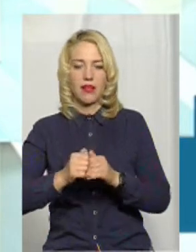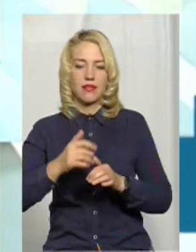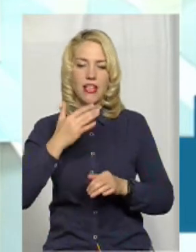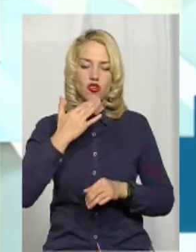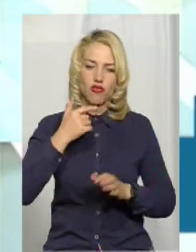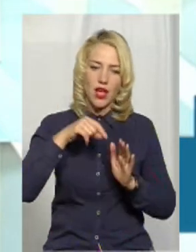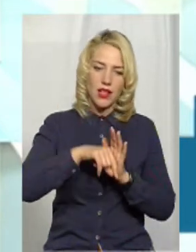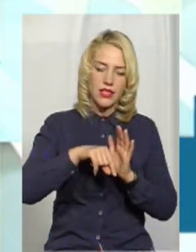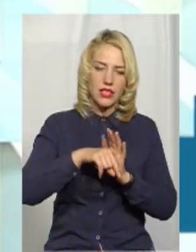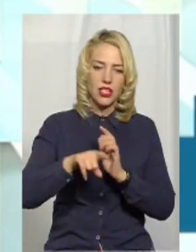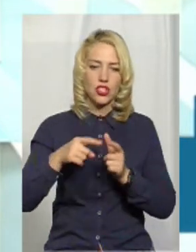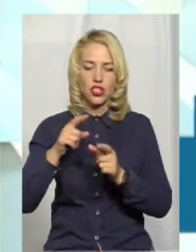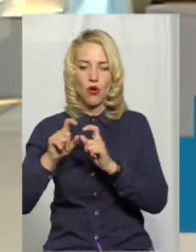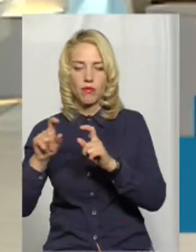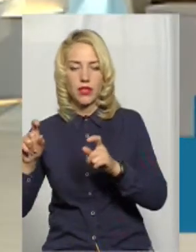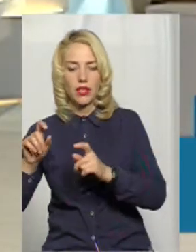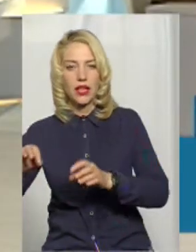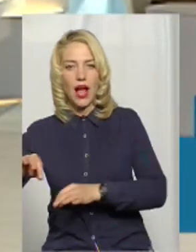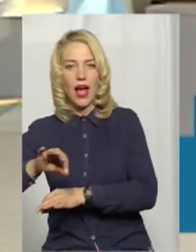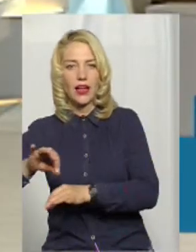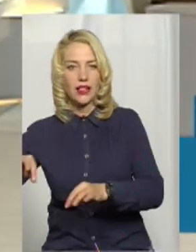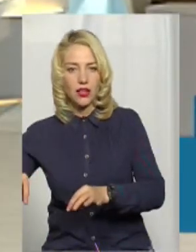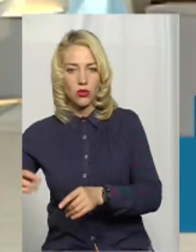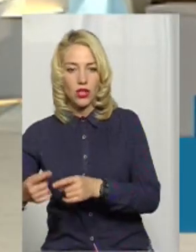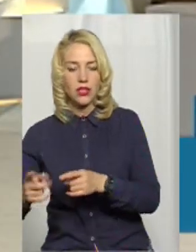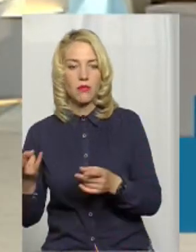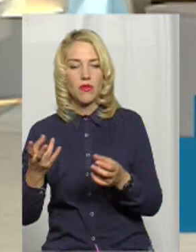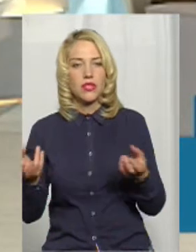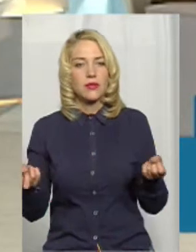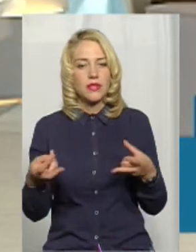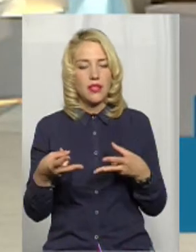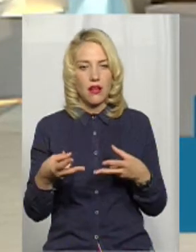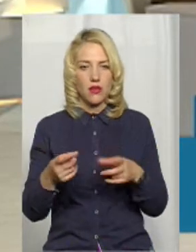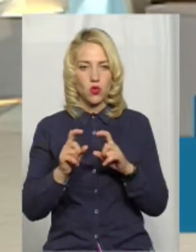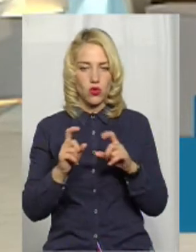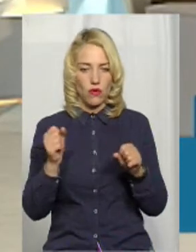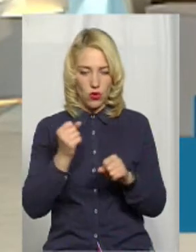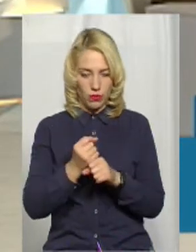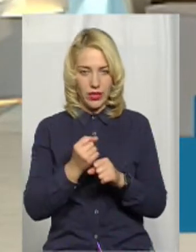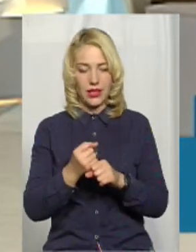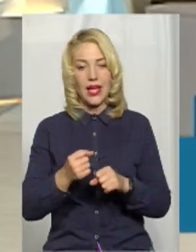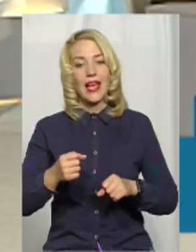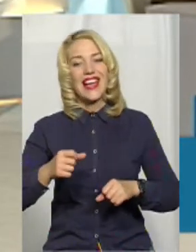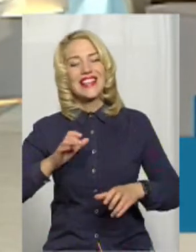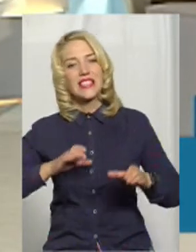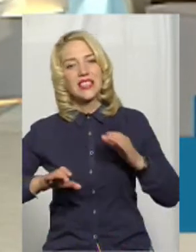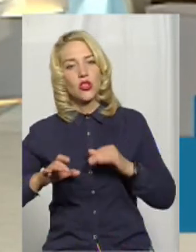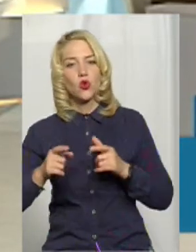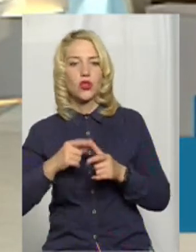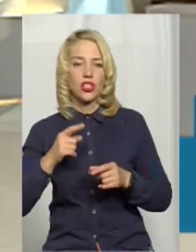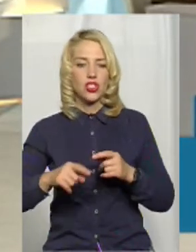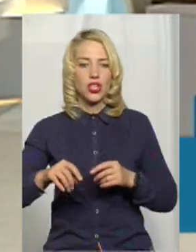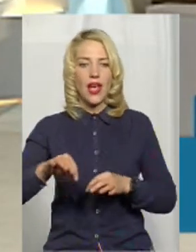навіть об'єктах архітектури, то це спеціалізовані установи роблять, інститути. Чи архітектори, які мають